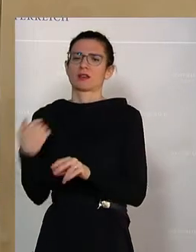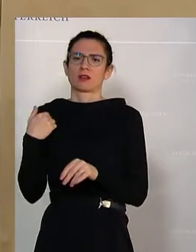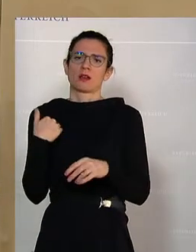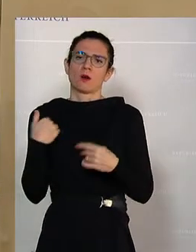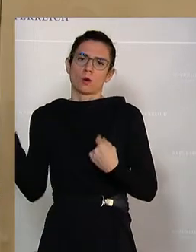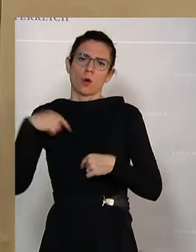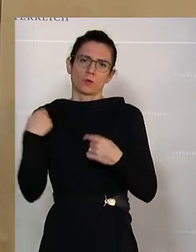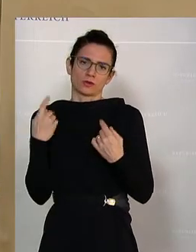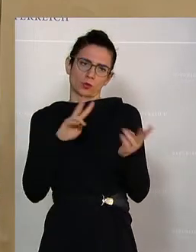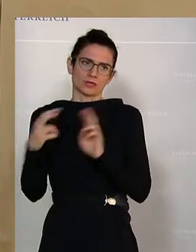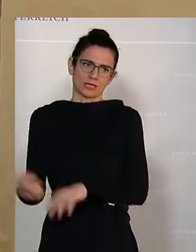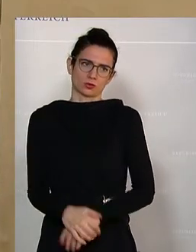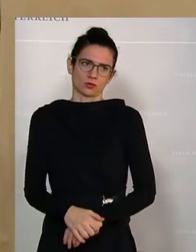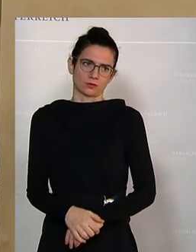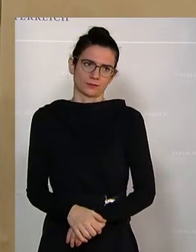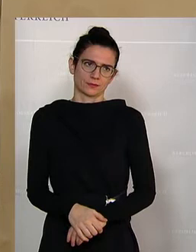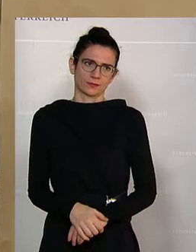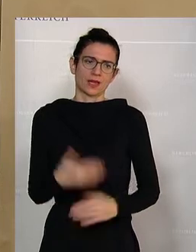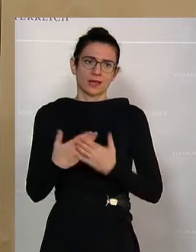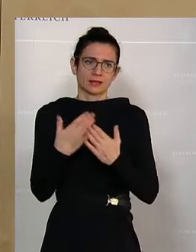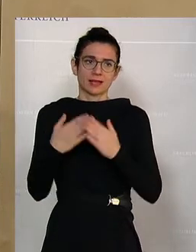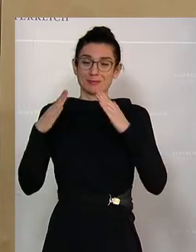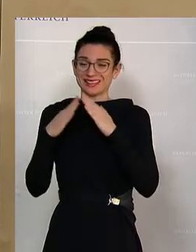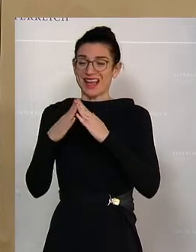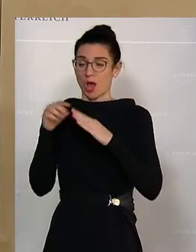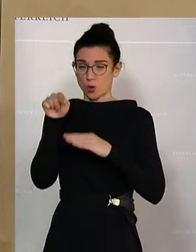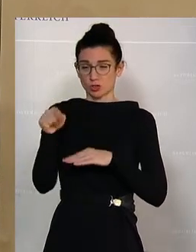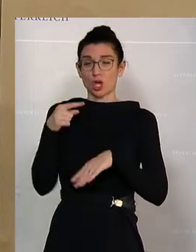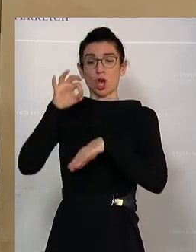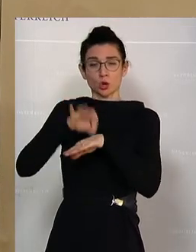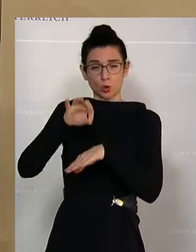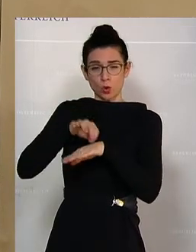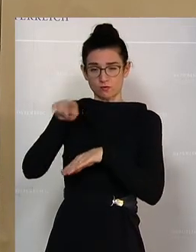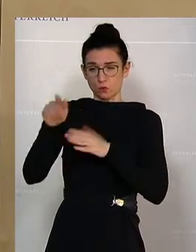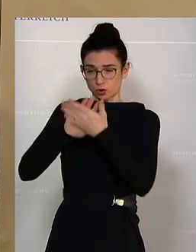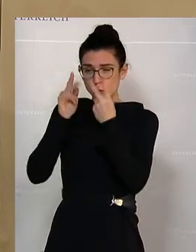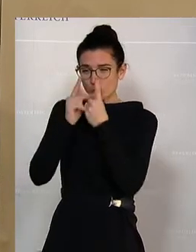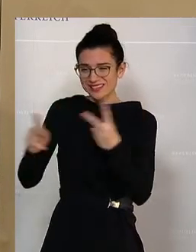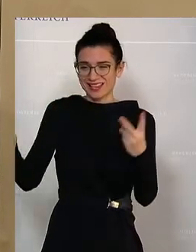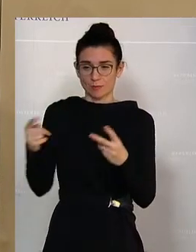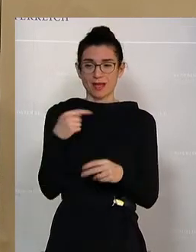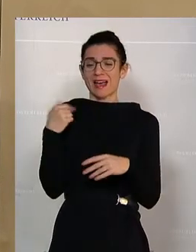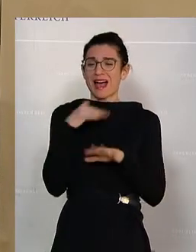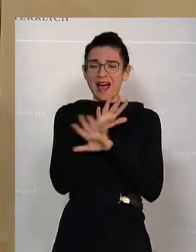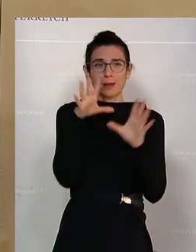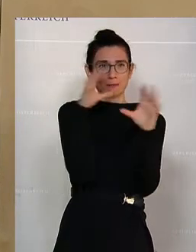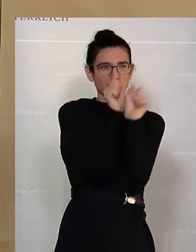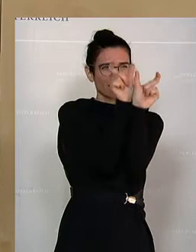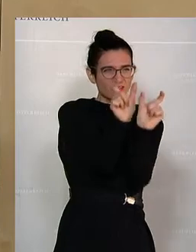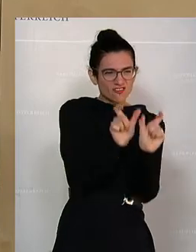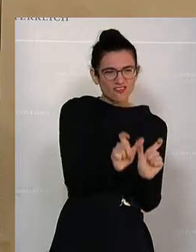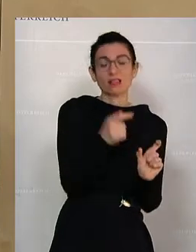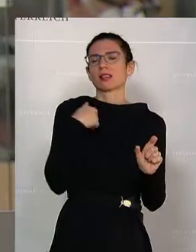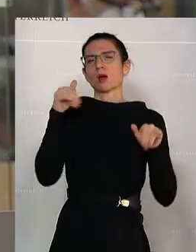Damit dieses Haus auch eine Chance dafür ist, dass diese Begriffe, die Sie auch genannt haben, auch entsprechend